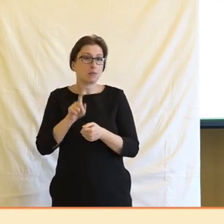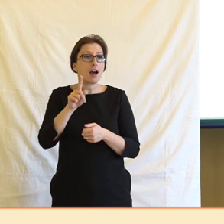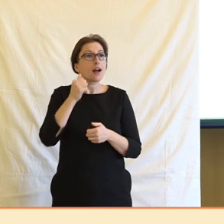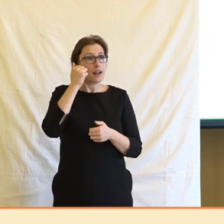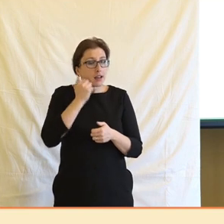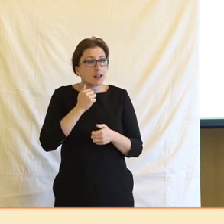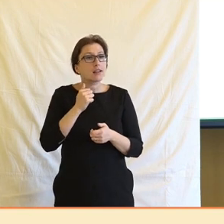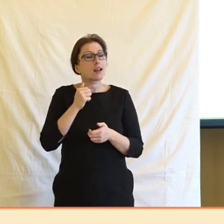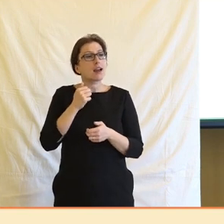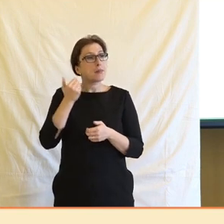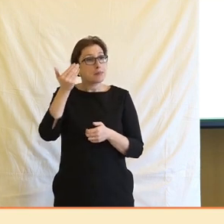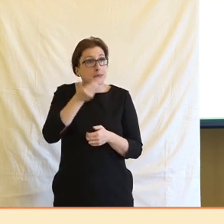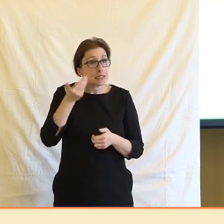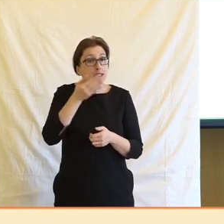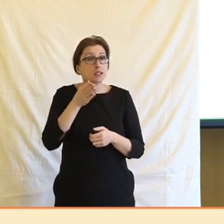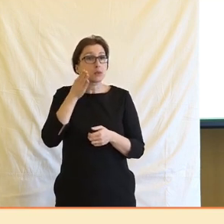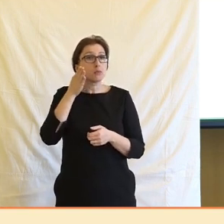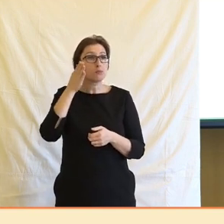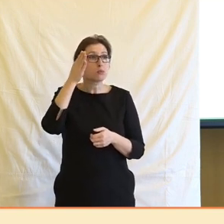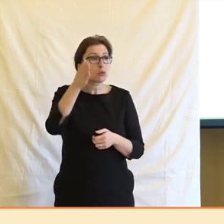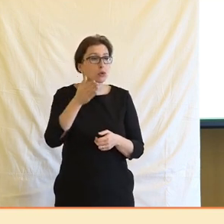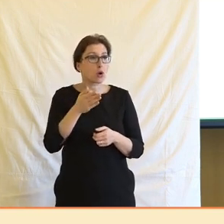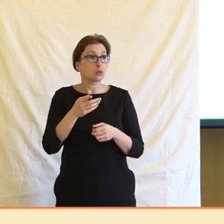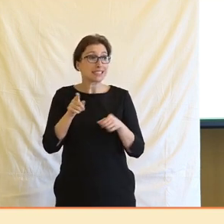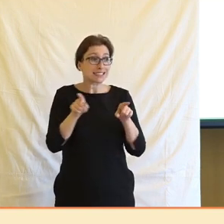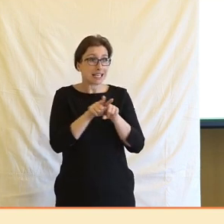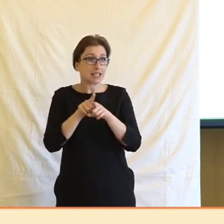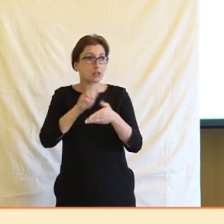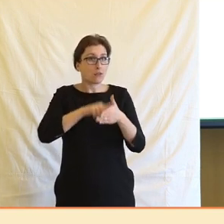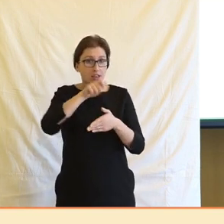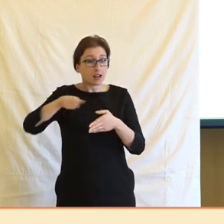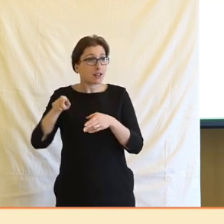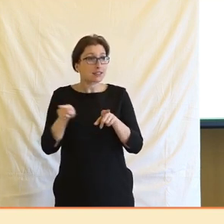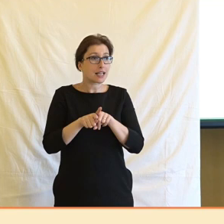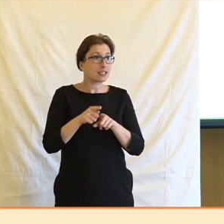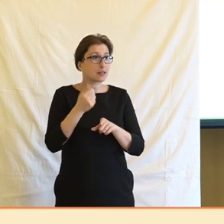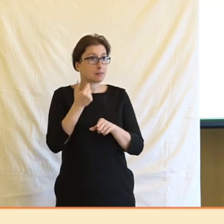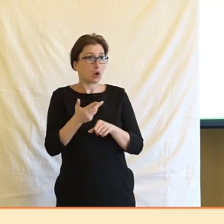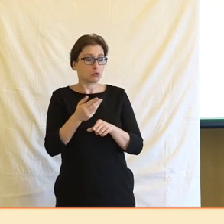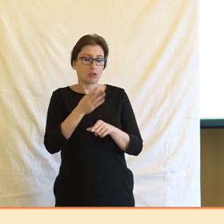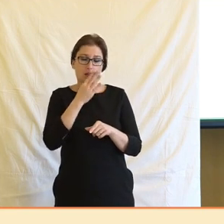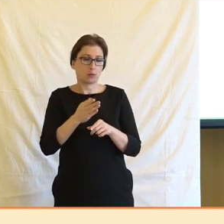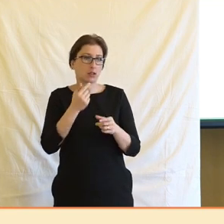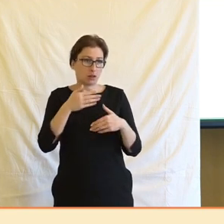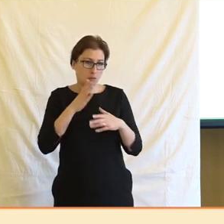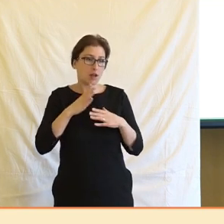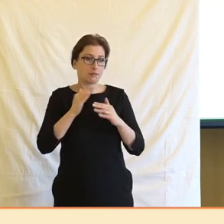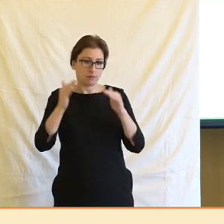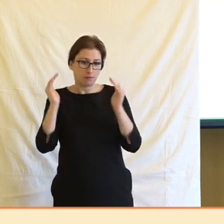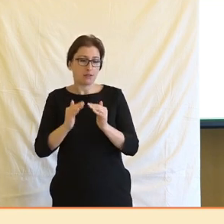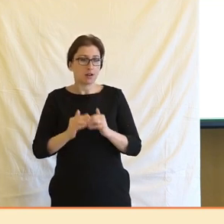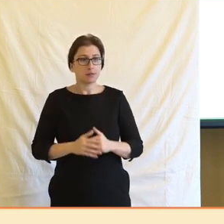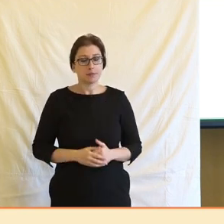nevěří na to, že by v podstatě ten počet míst zůstal zachovaný a jsou poměrně skeptičti k tomu. A dovolím si